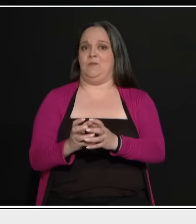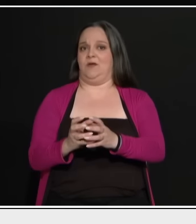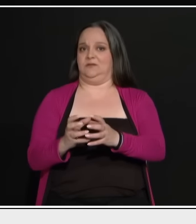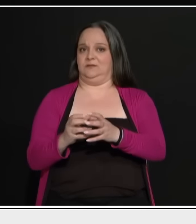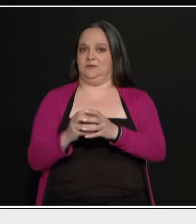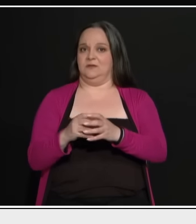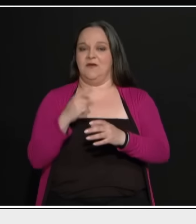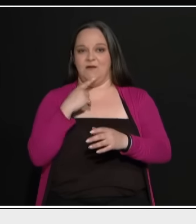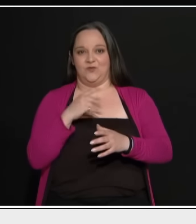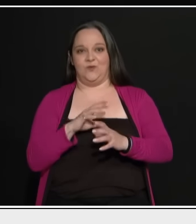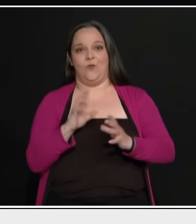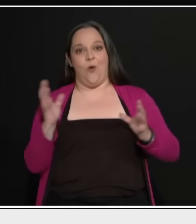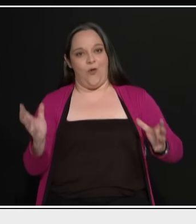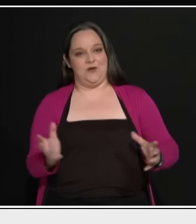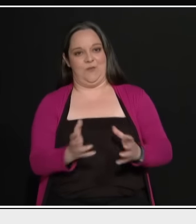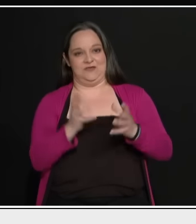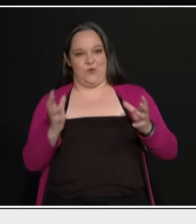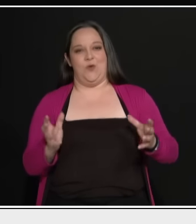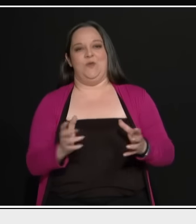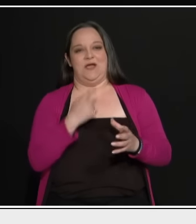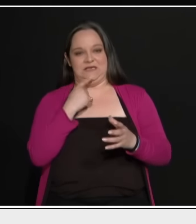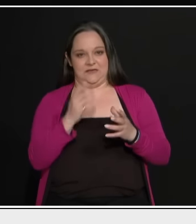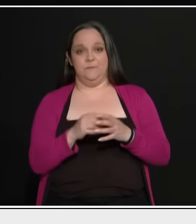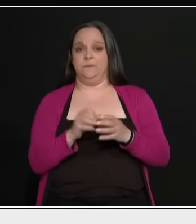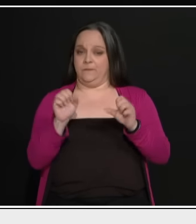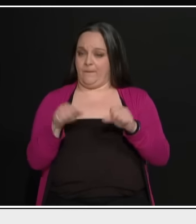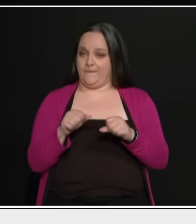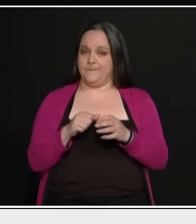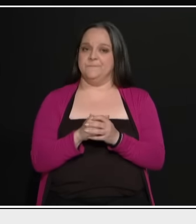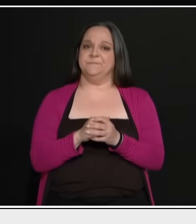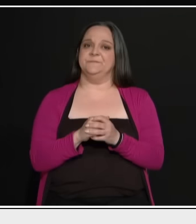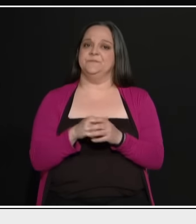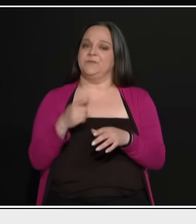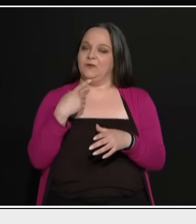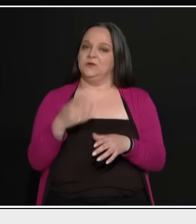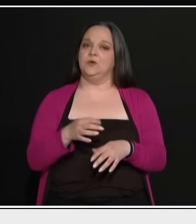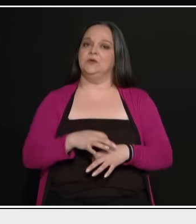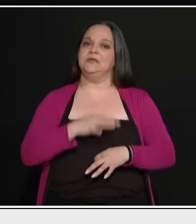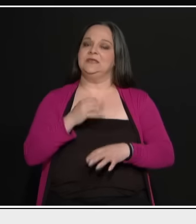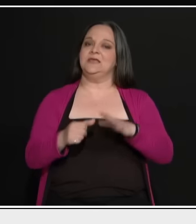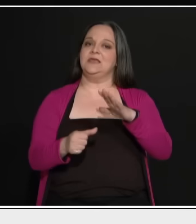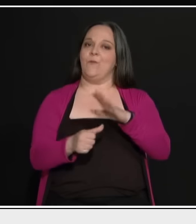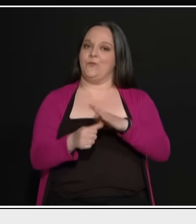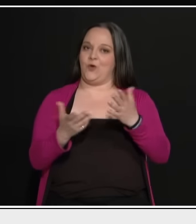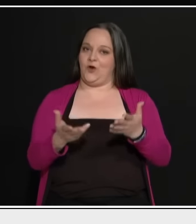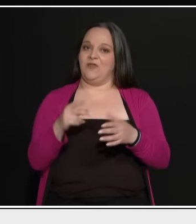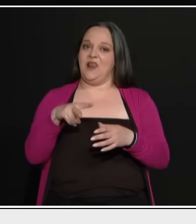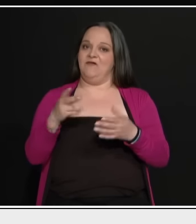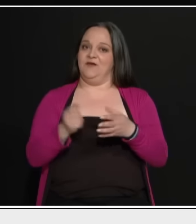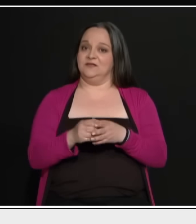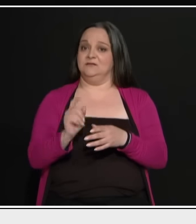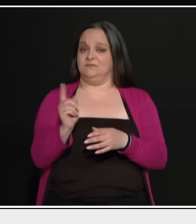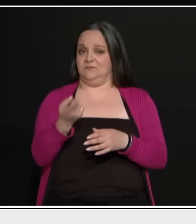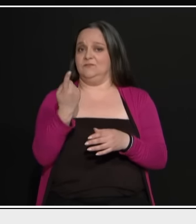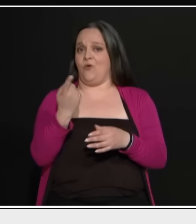περιρρέουσα ατμόσφαιρα. Ναι, Ήτανε... Πάμε λίγο. Κύριε Πρόεδρε, κύριε Λεβέντε, επειδή είστε ένα πρόσωπο γνωστό